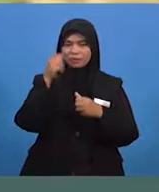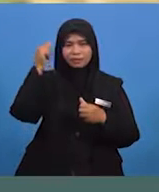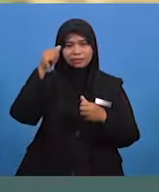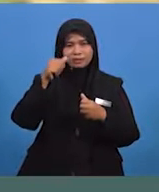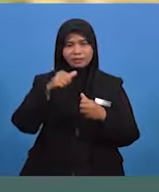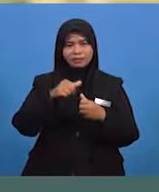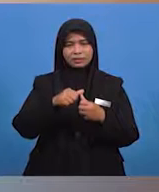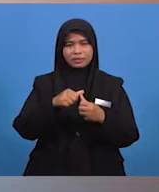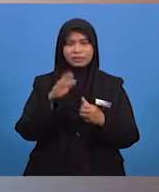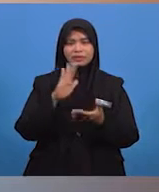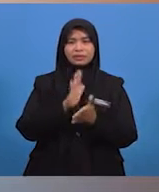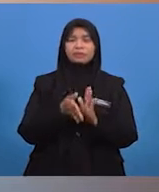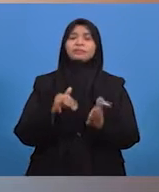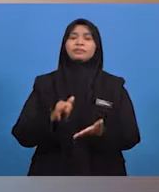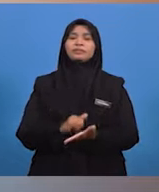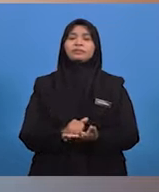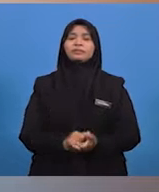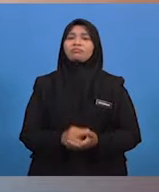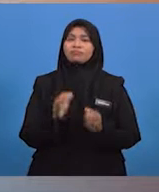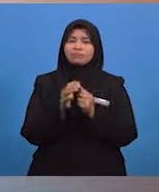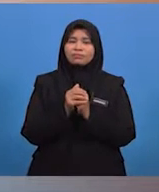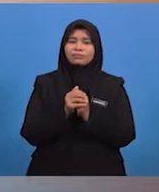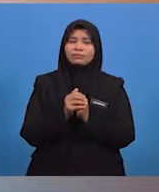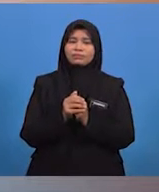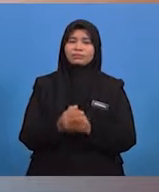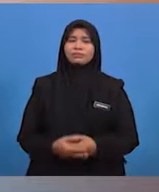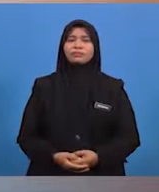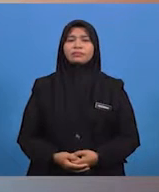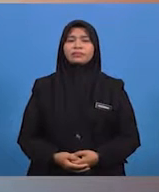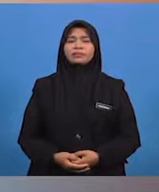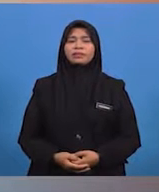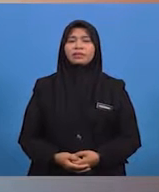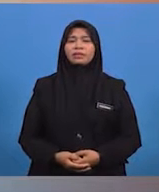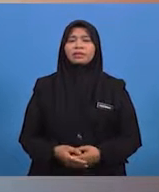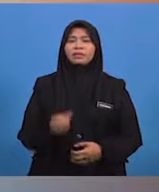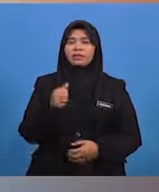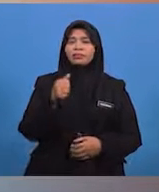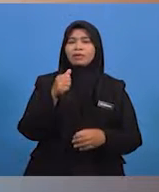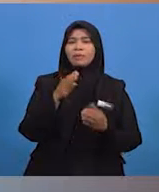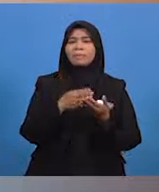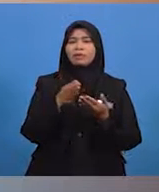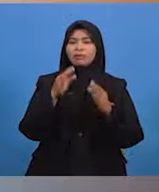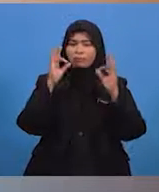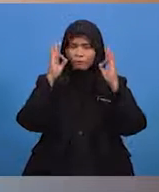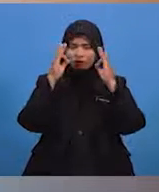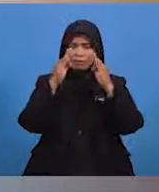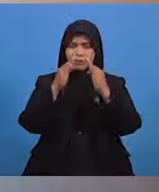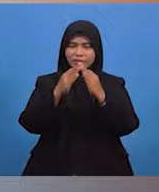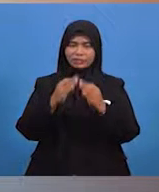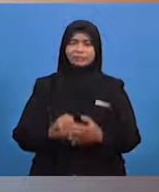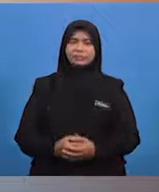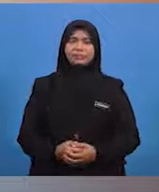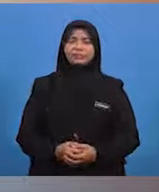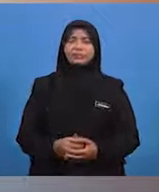kejadian tersebut? Syabas! Nampaknya anda memang memberi perhatian. Baiklah murid